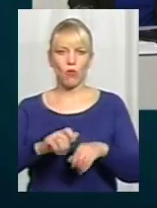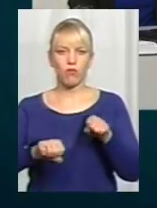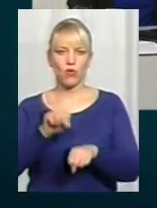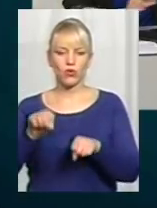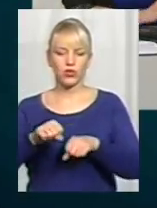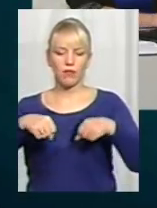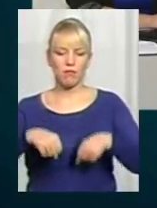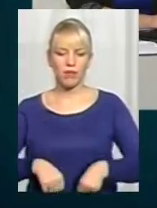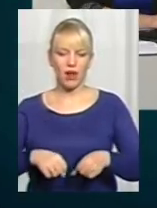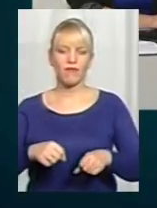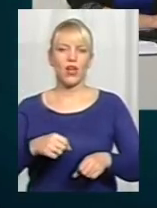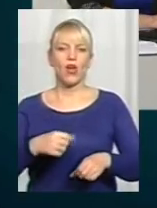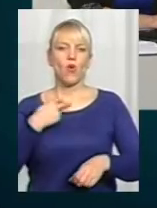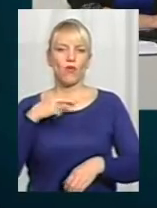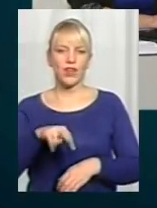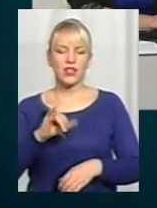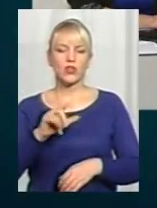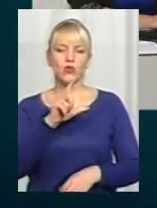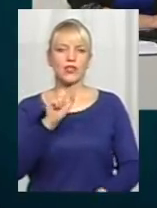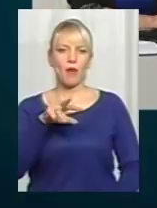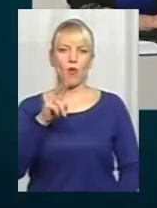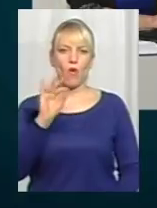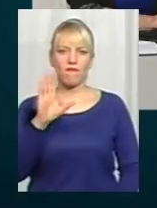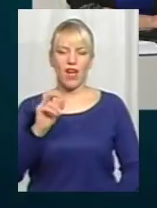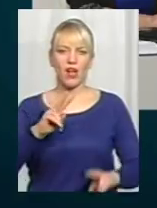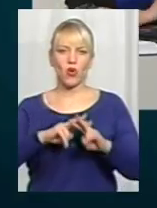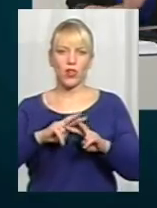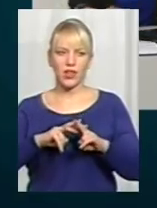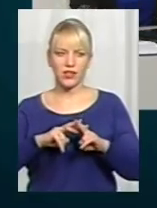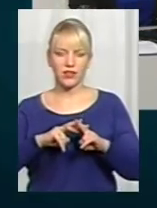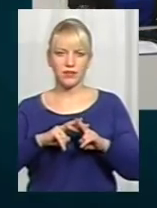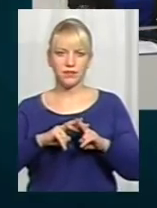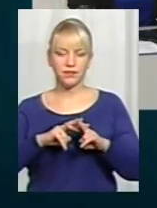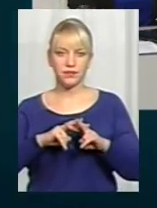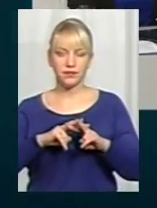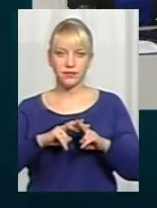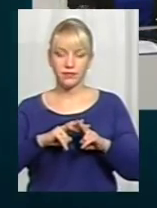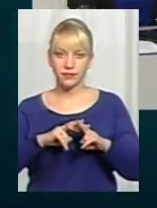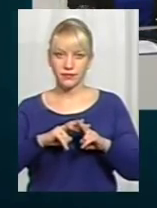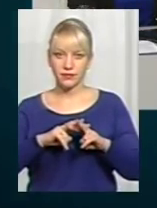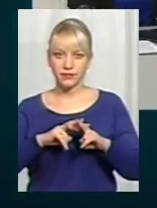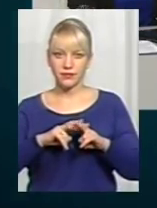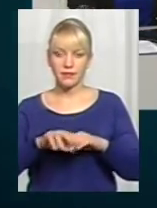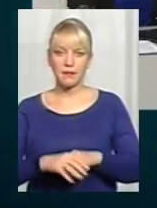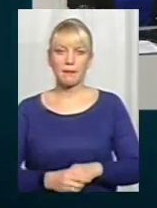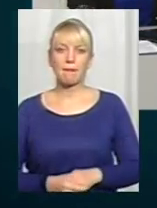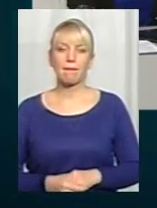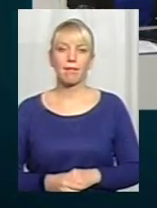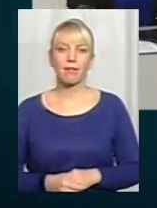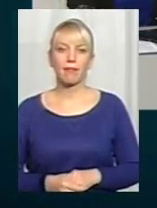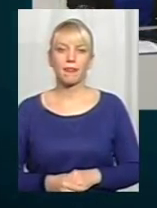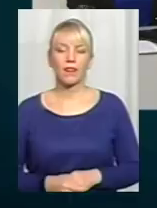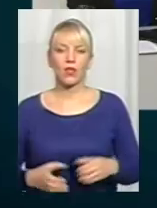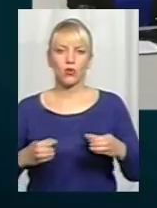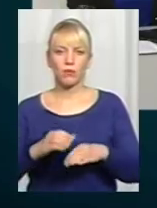прав у в'язнених у замковій колонії номер 58? Правді, в цьому карти, я проведе хвісна група фіксує